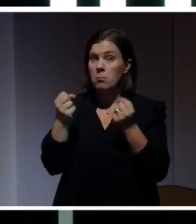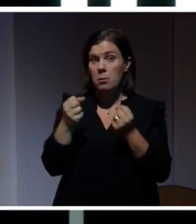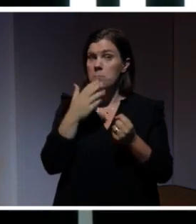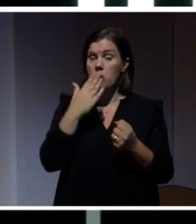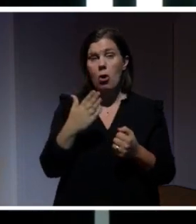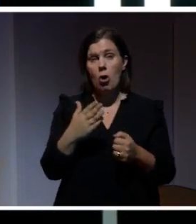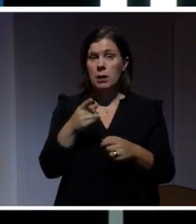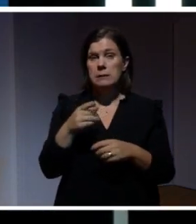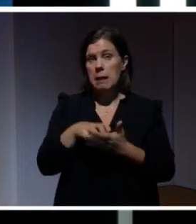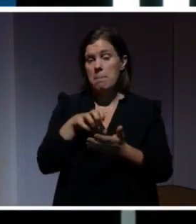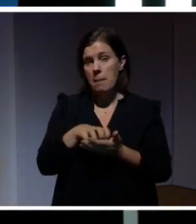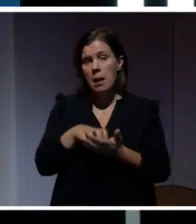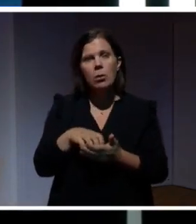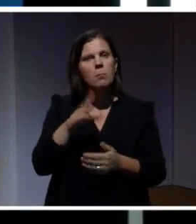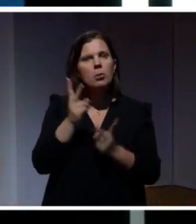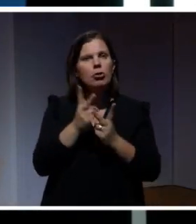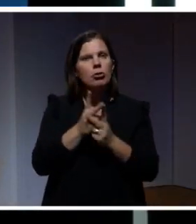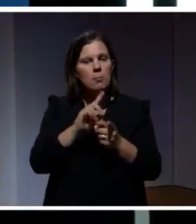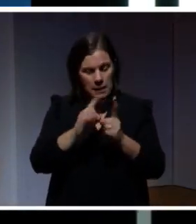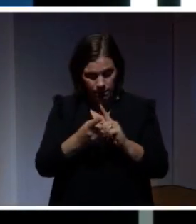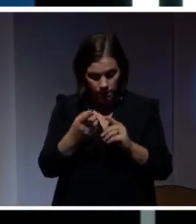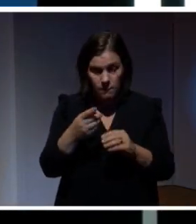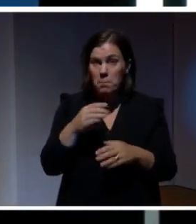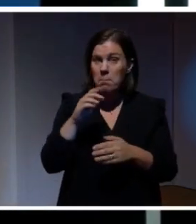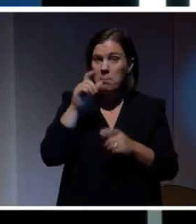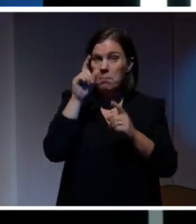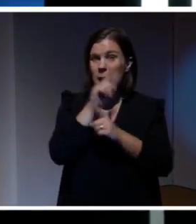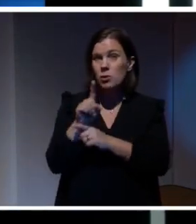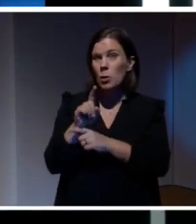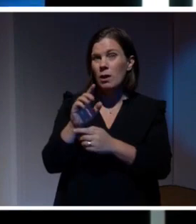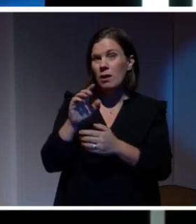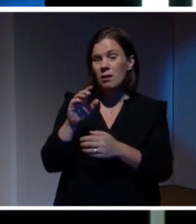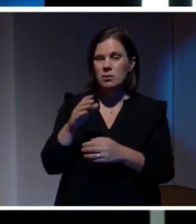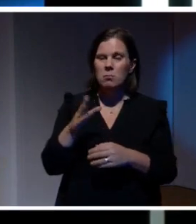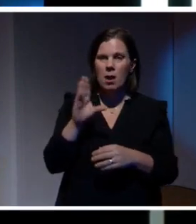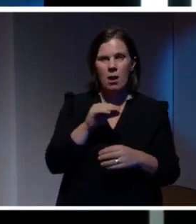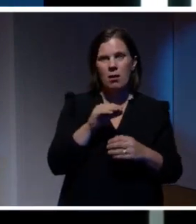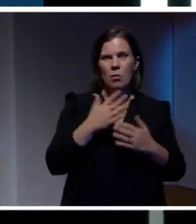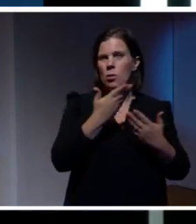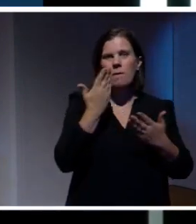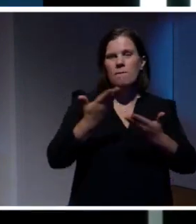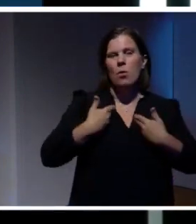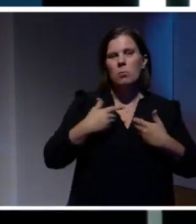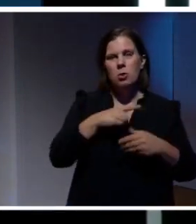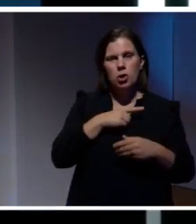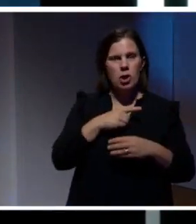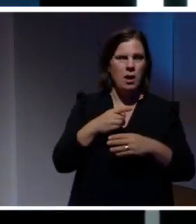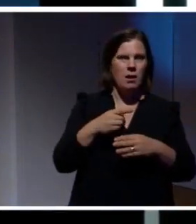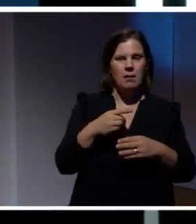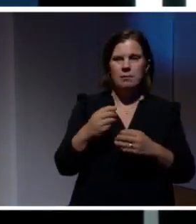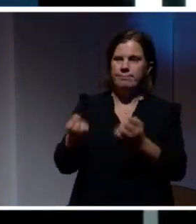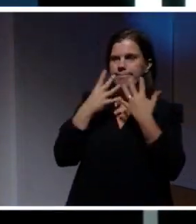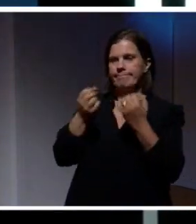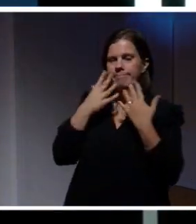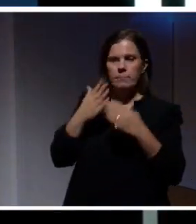Och det utmanade människor som tidigare var publika, men levde ett ganska undanskymt liv. Så det fanns helt plötsligt möjlighet